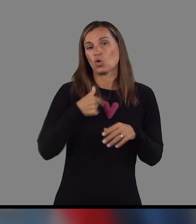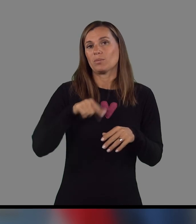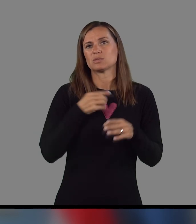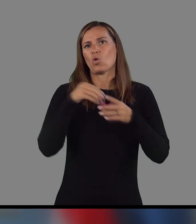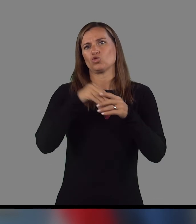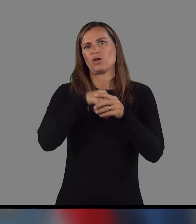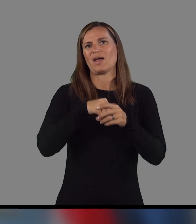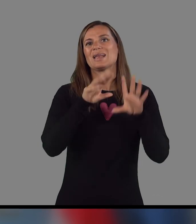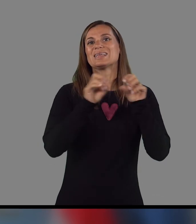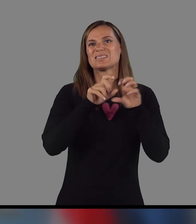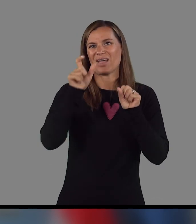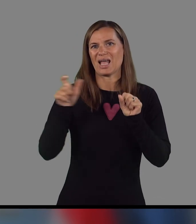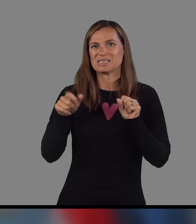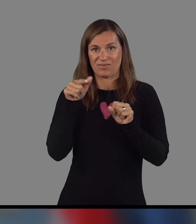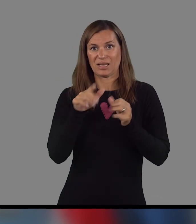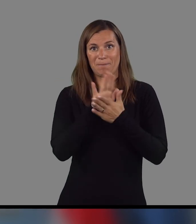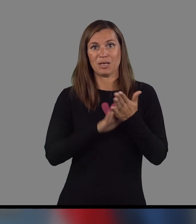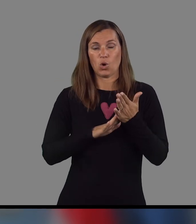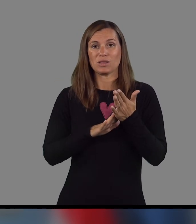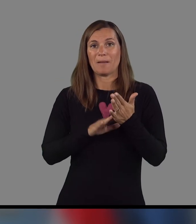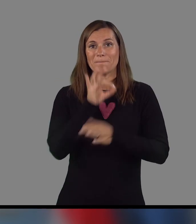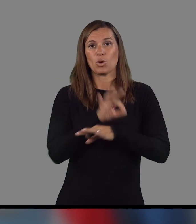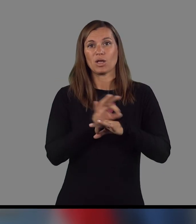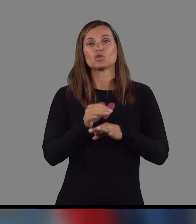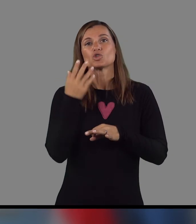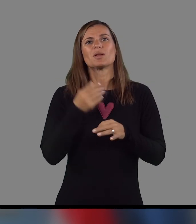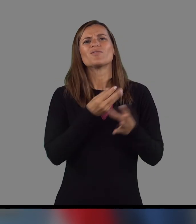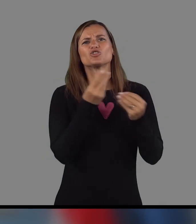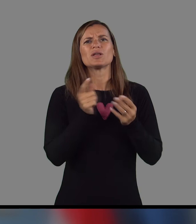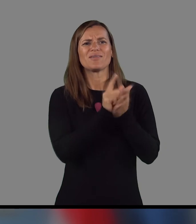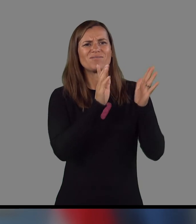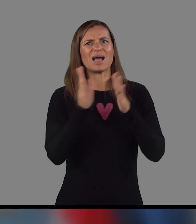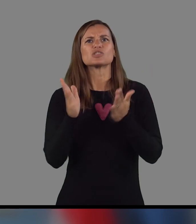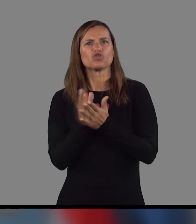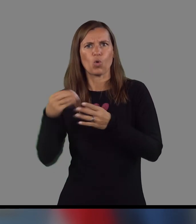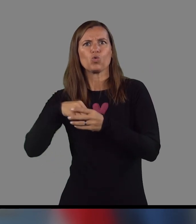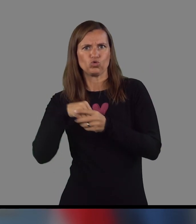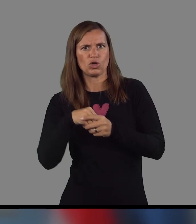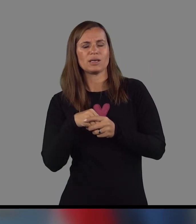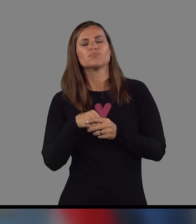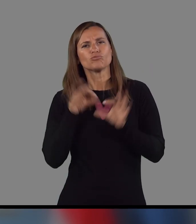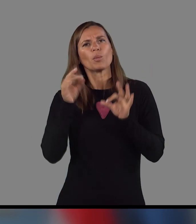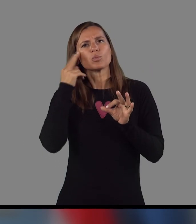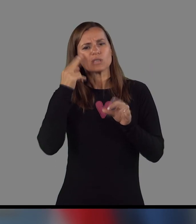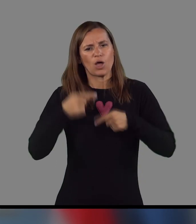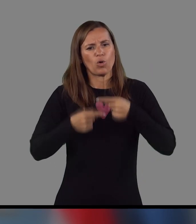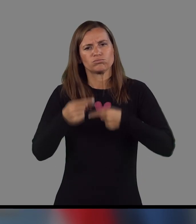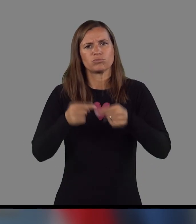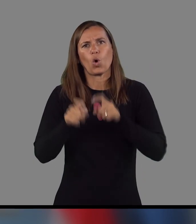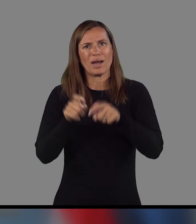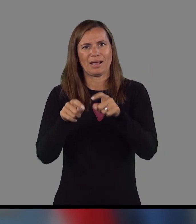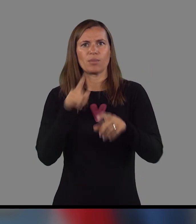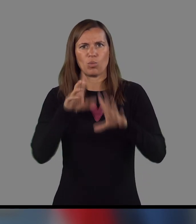v bistvu vključevali same izvajalce tudi v tem pilotnem projektu, so bili v večini faz tudi že vključeni, tako da predvse dobro poznajo